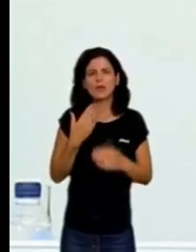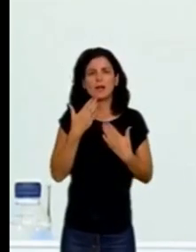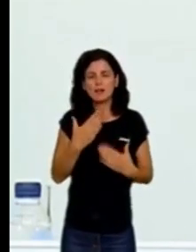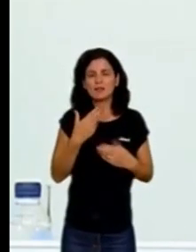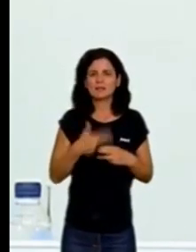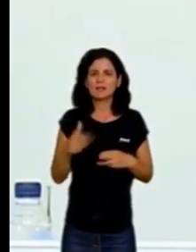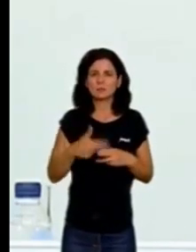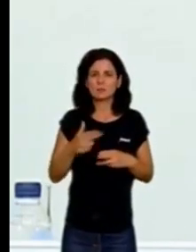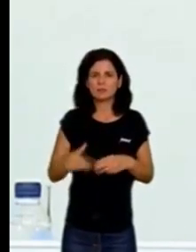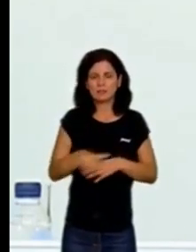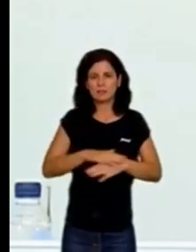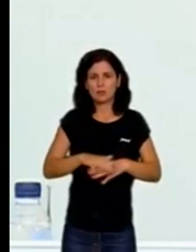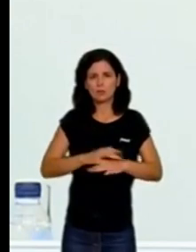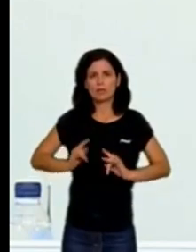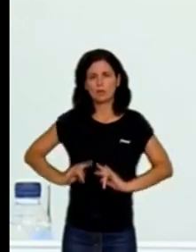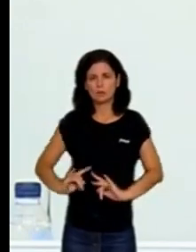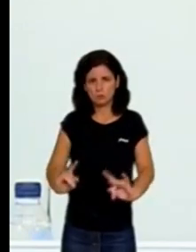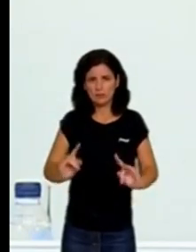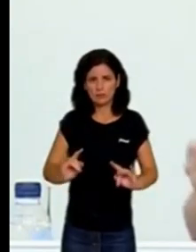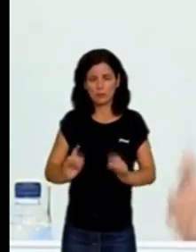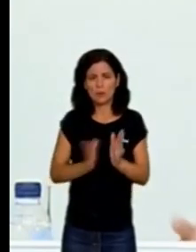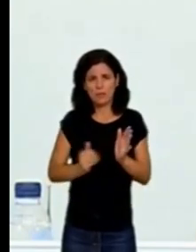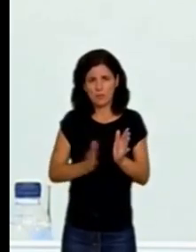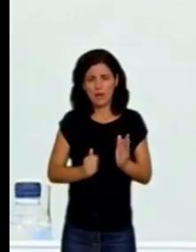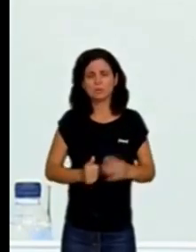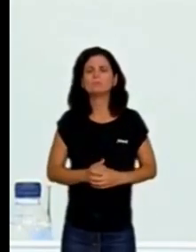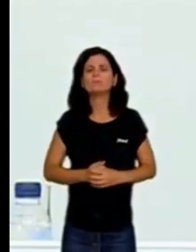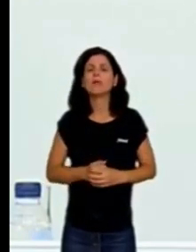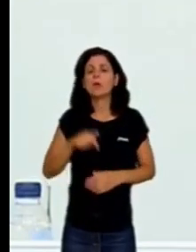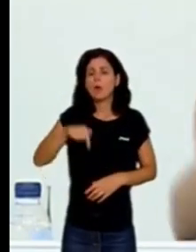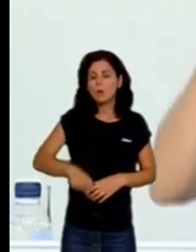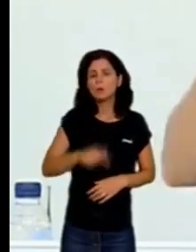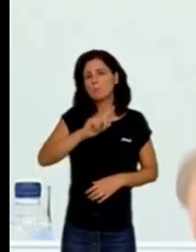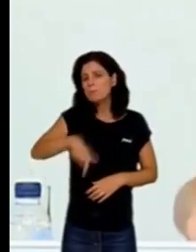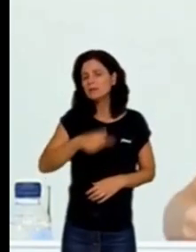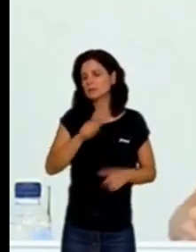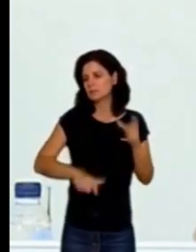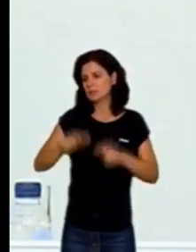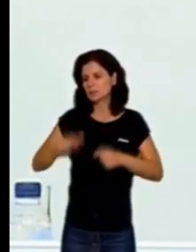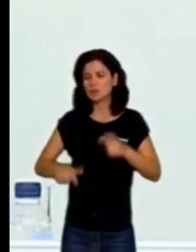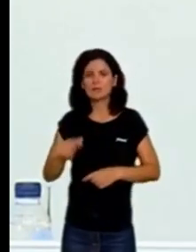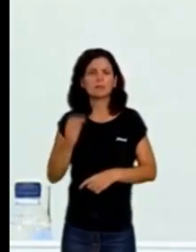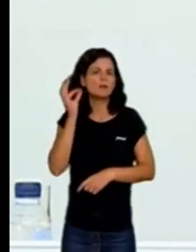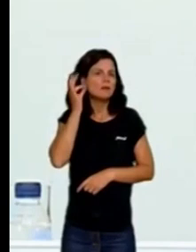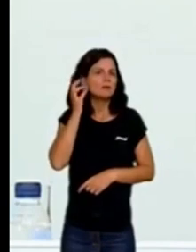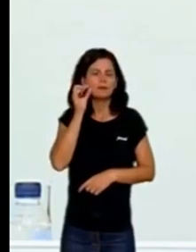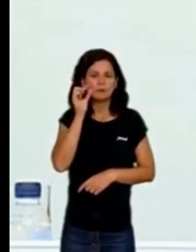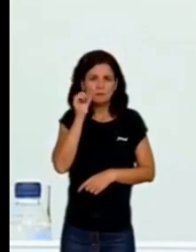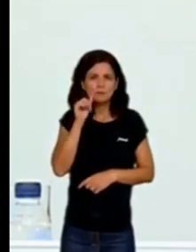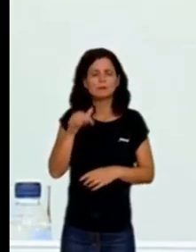del govern valencià. Vuit milers de valencians i valencianes iniciaran el curs escolar